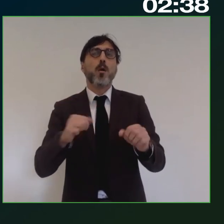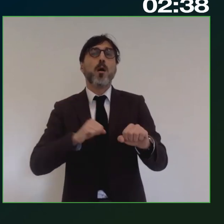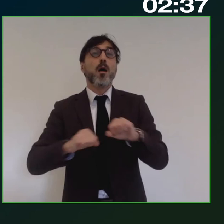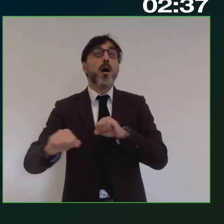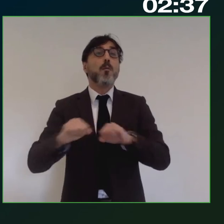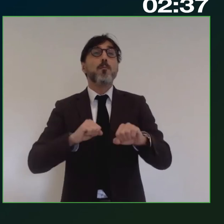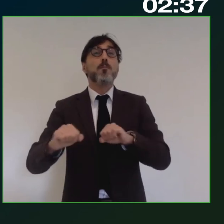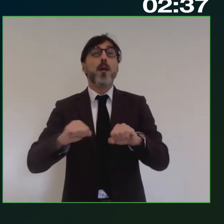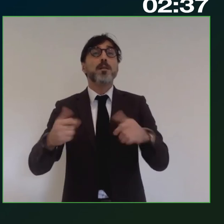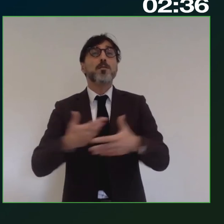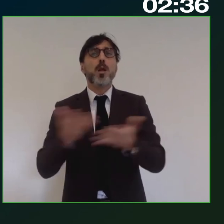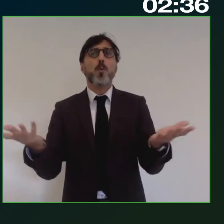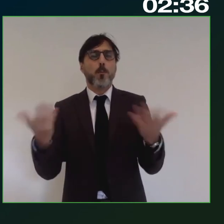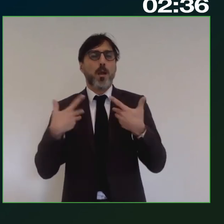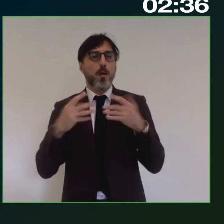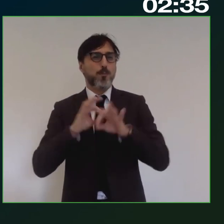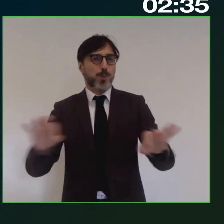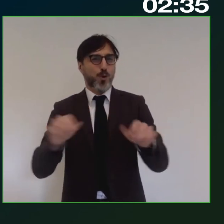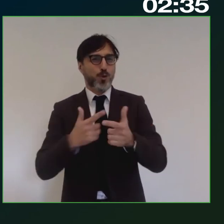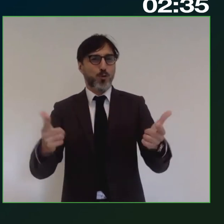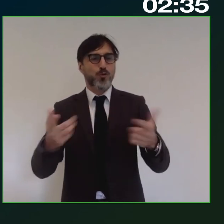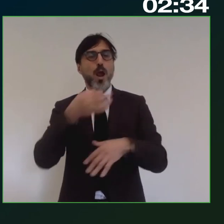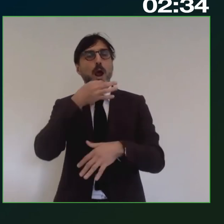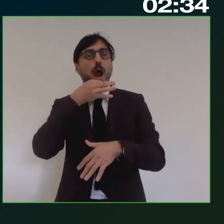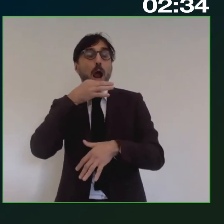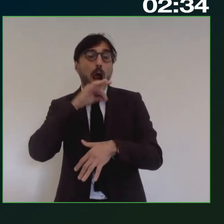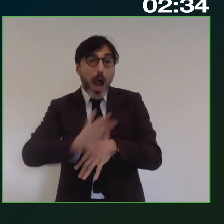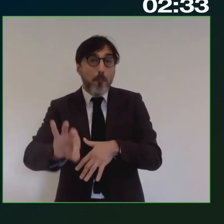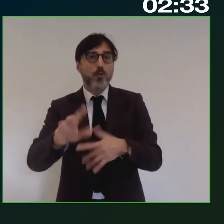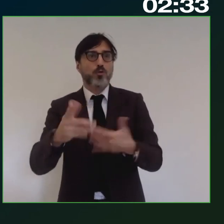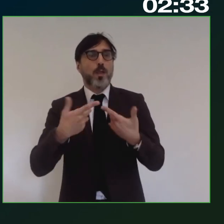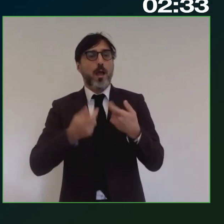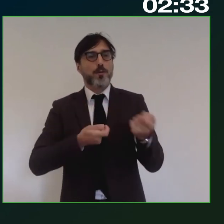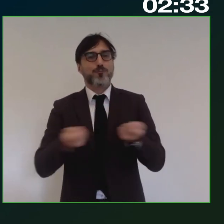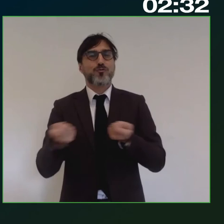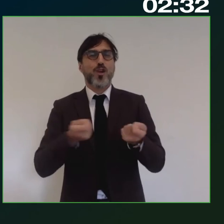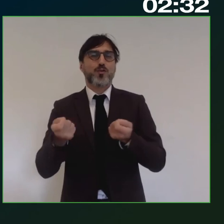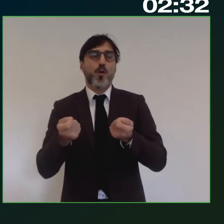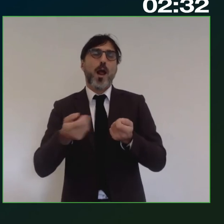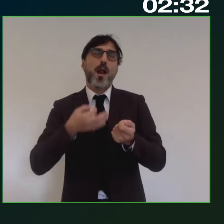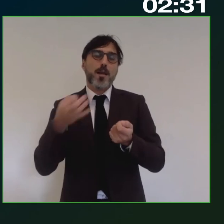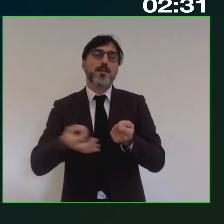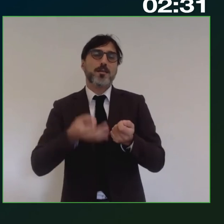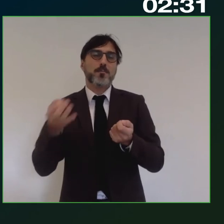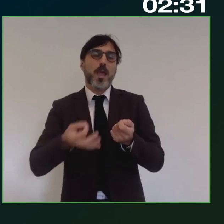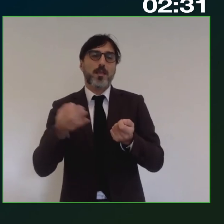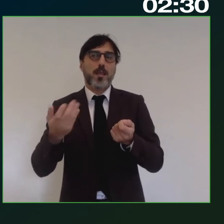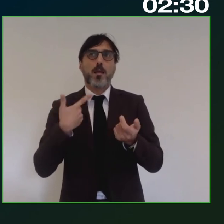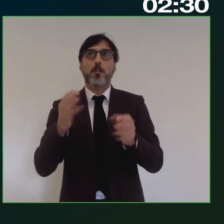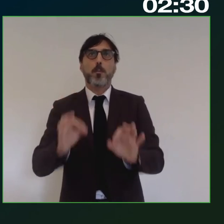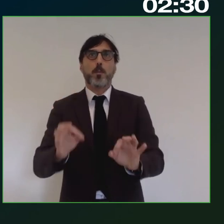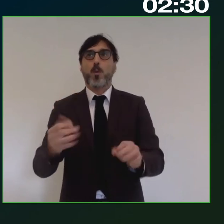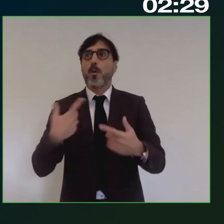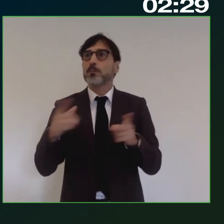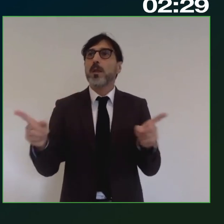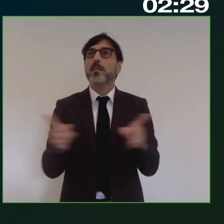scarsamente attrezzate il cui gap nelle capacità gestionali spesso non potrà essere sanato in